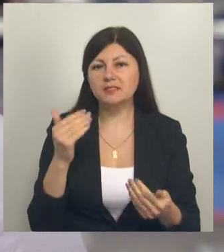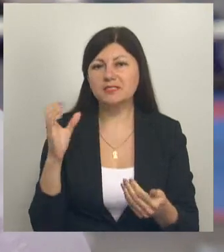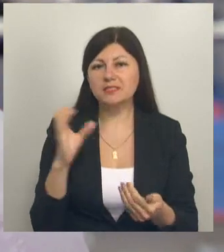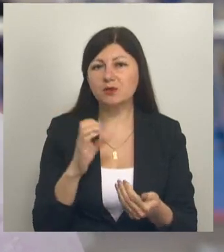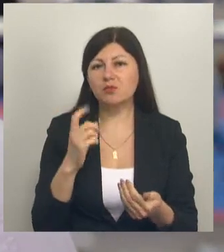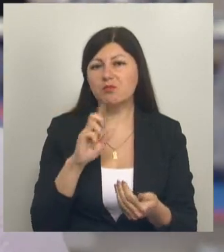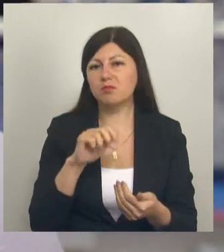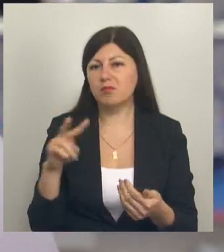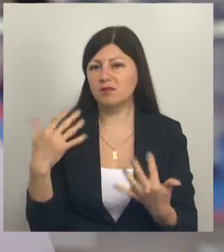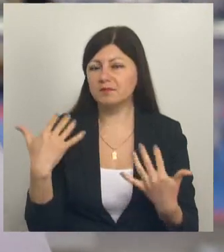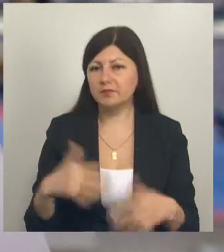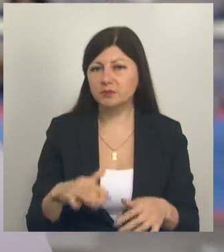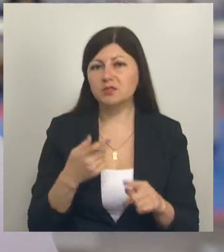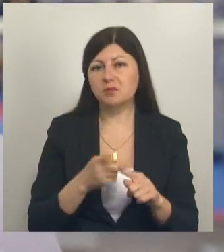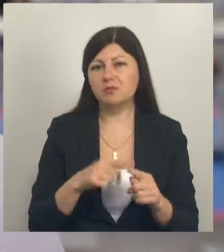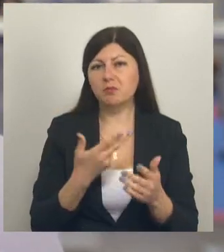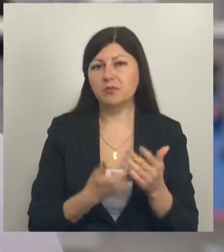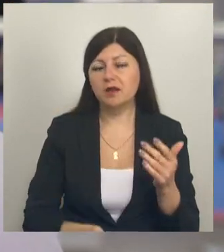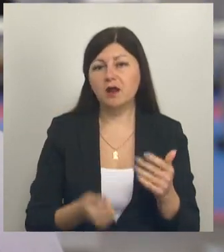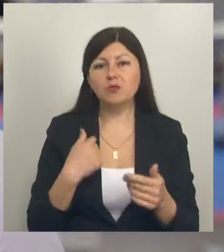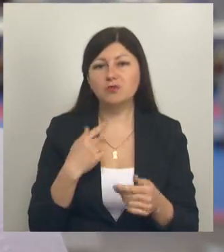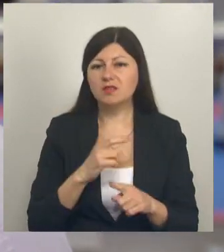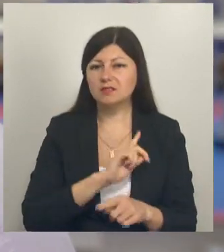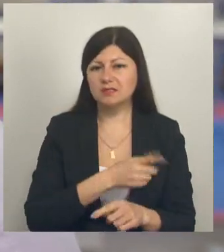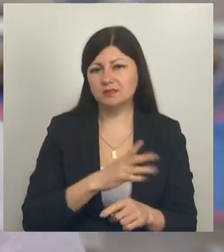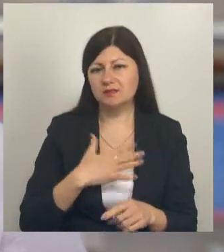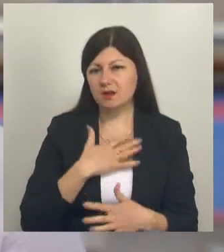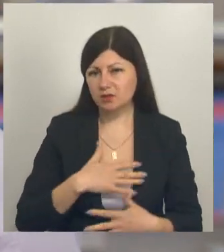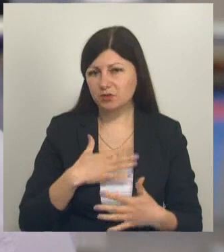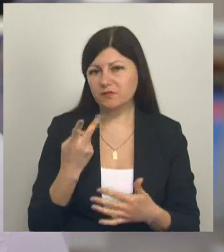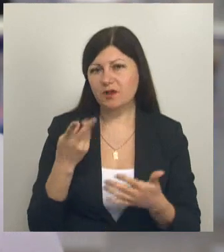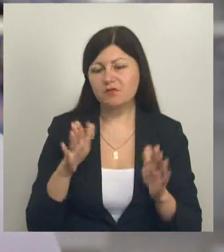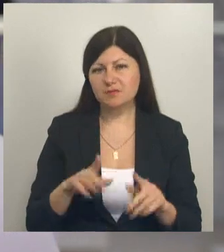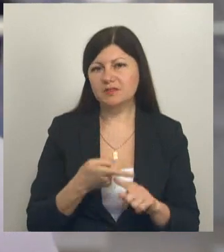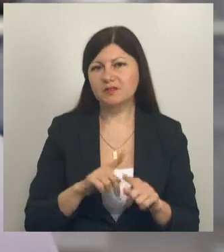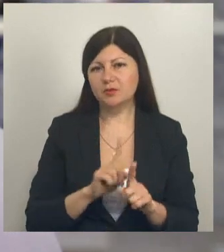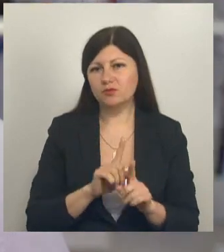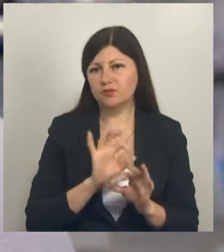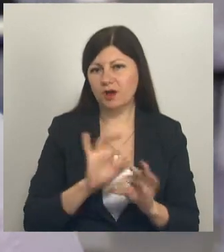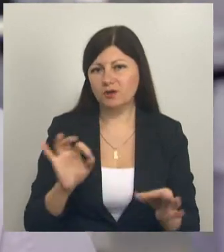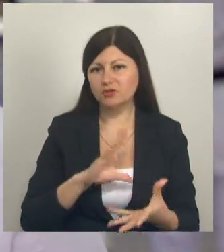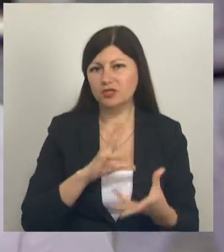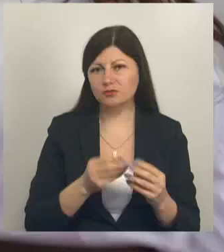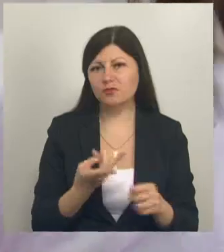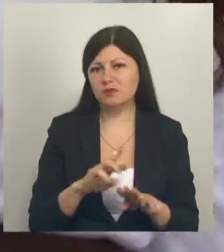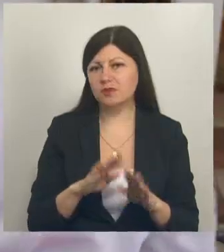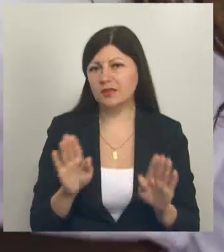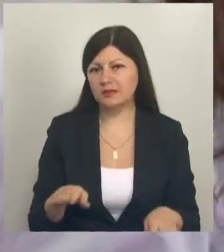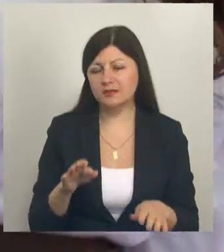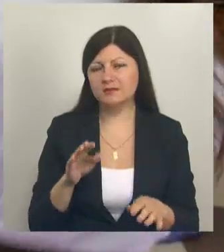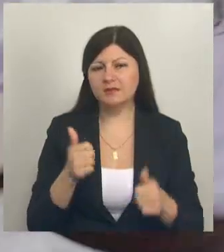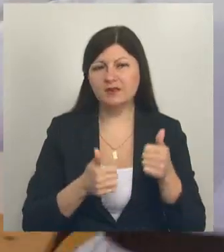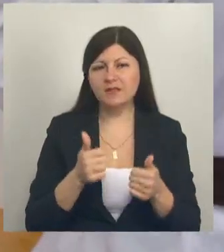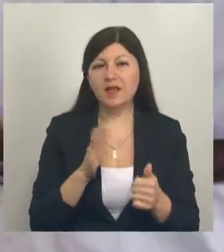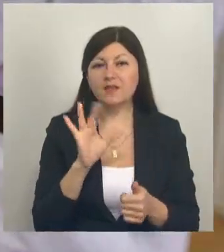пропустила балл. И из-за этого проиграла. Но я не сильно расстроилась, потому что второе место – это тоже хороший результат для таких соревнований. А вот